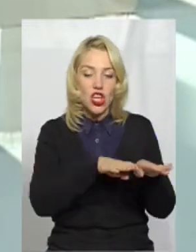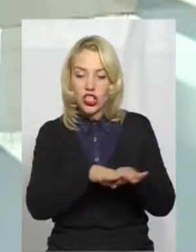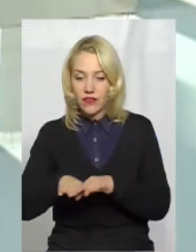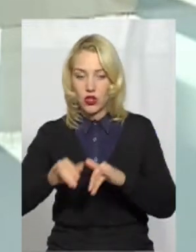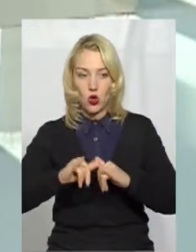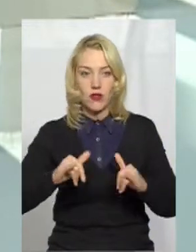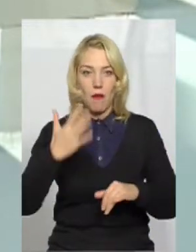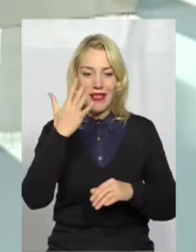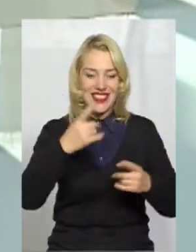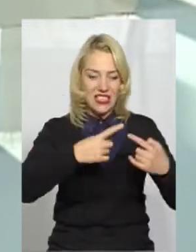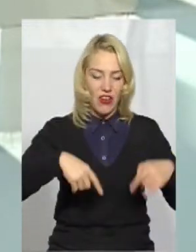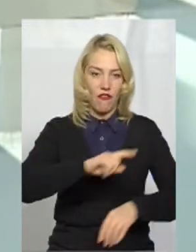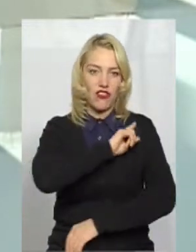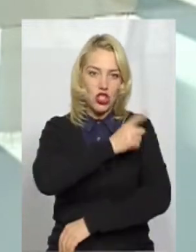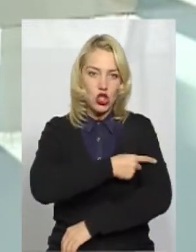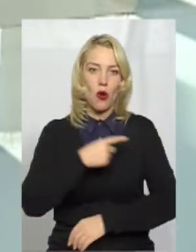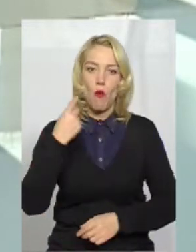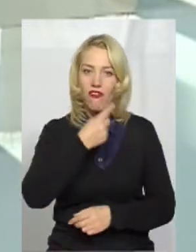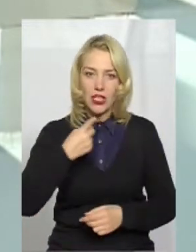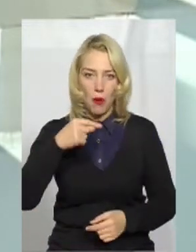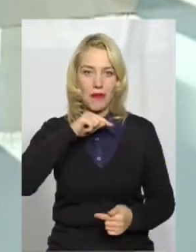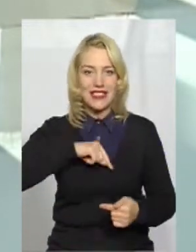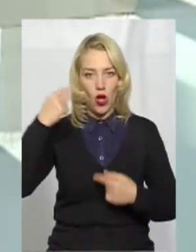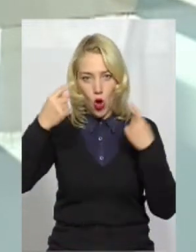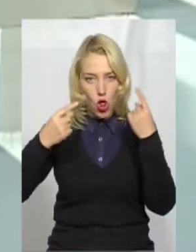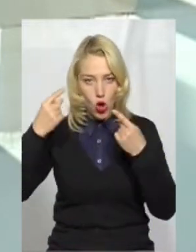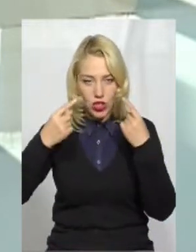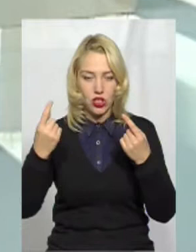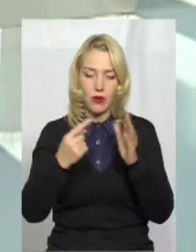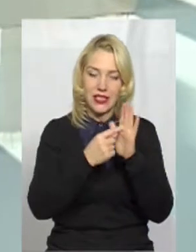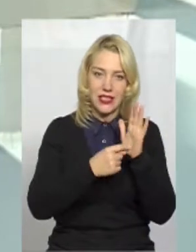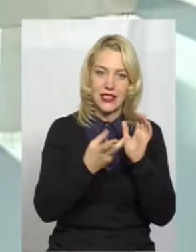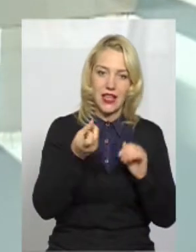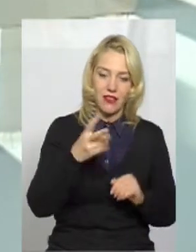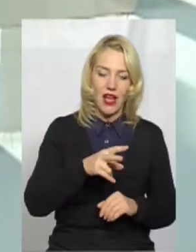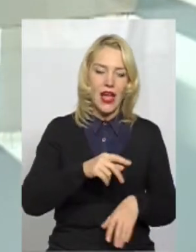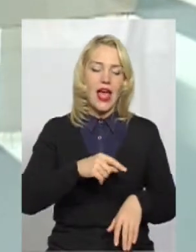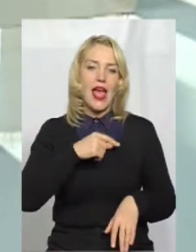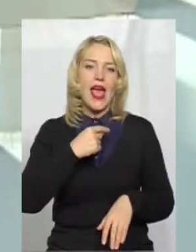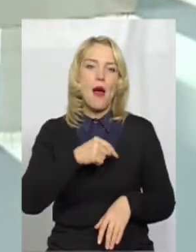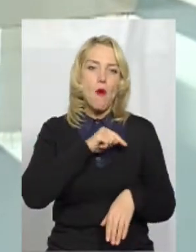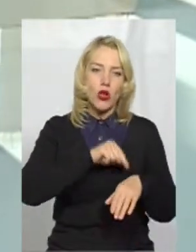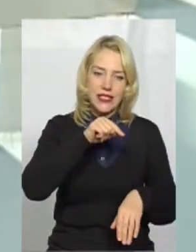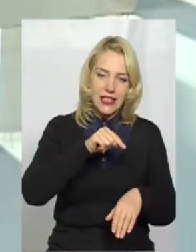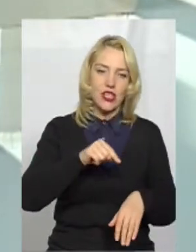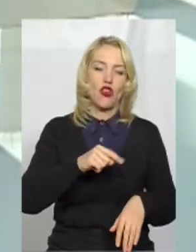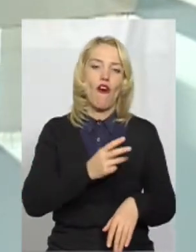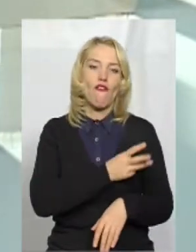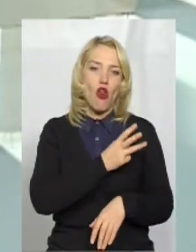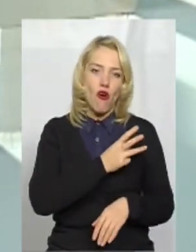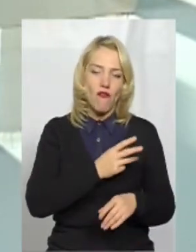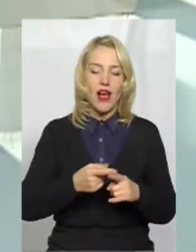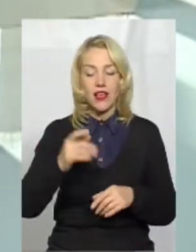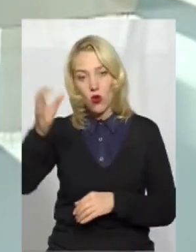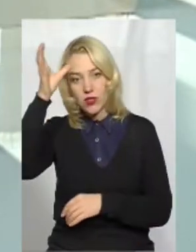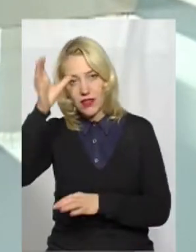'яти сферах – фізичному, мовленнєвому, психологічному, який ділиться на два, емоційно-вольова сфера пізнавальна, і освітня